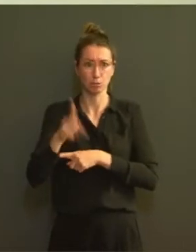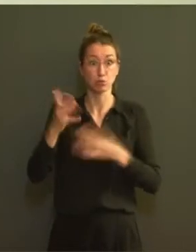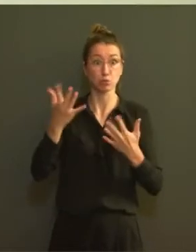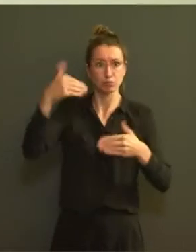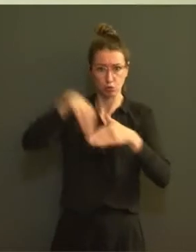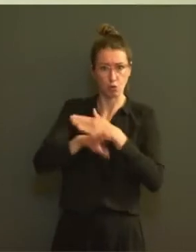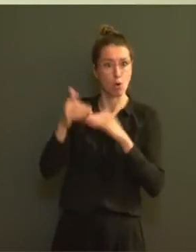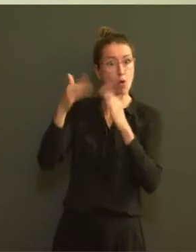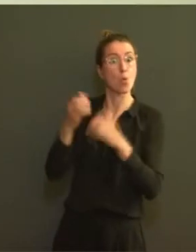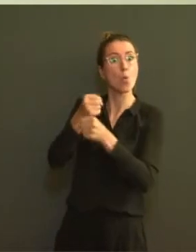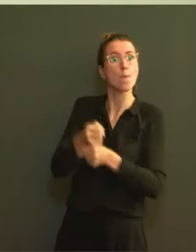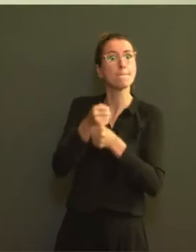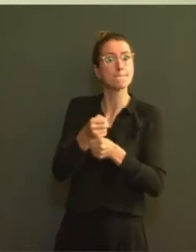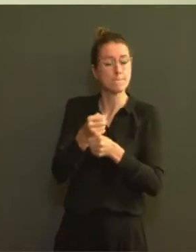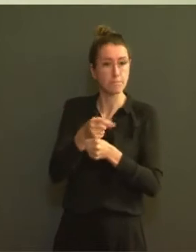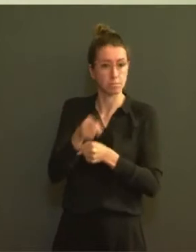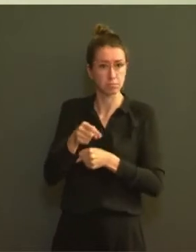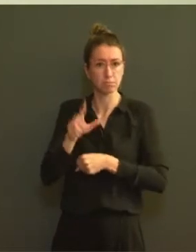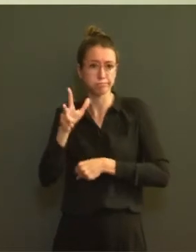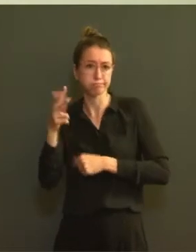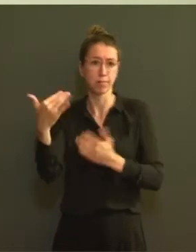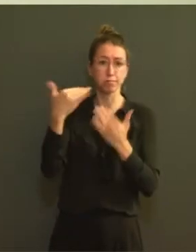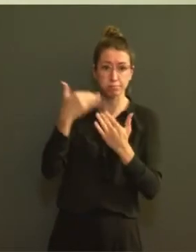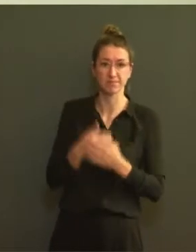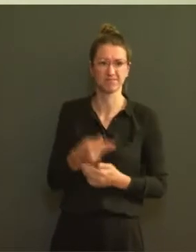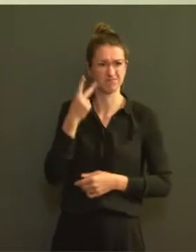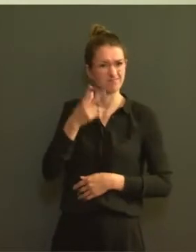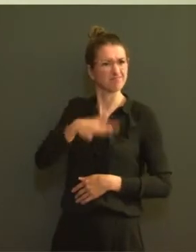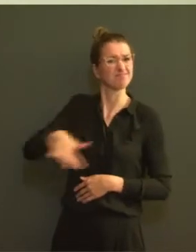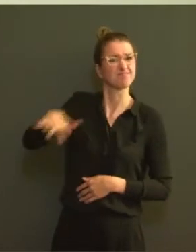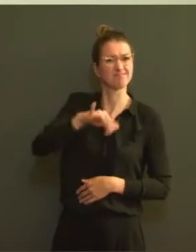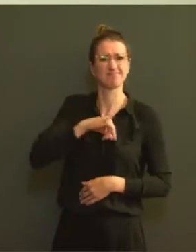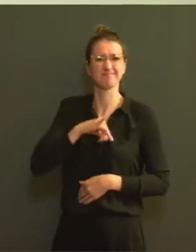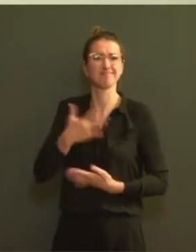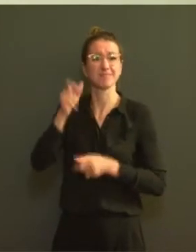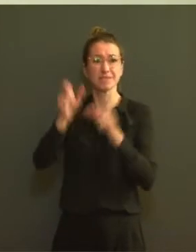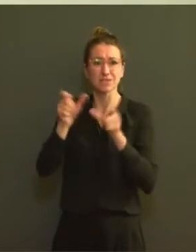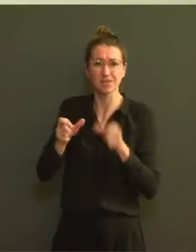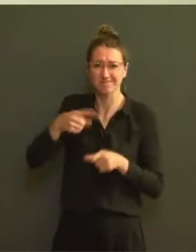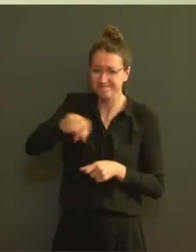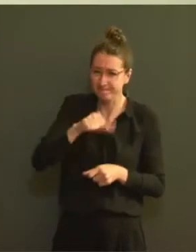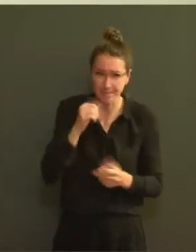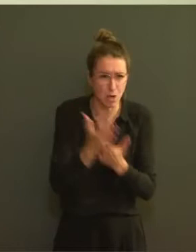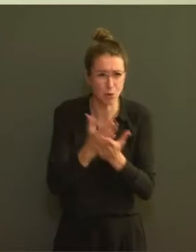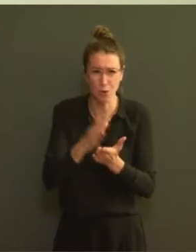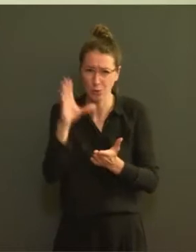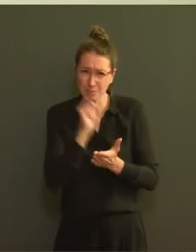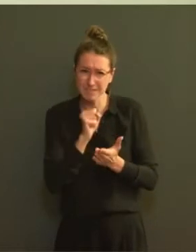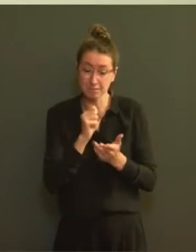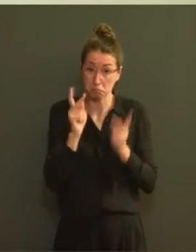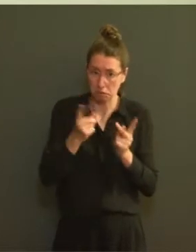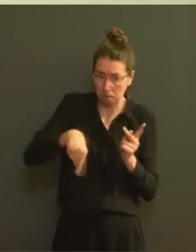On a pu comprendre qu'il y avait une certaine incompréhension, peut-être qu'on a mal expliqué, l'utilisation de la